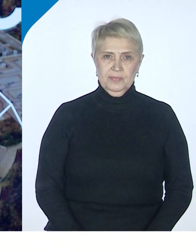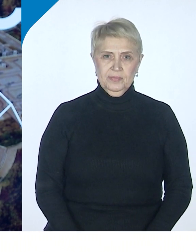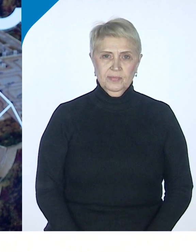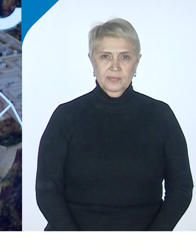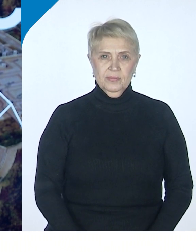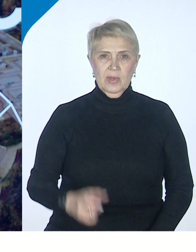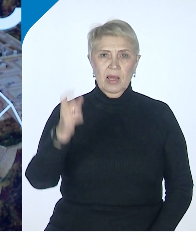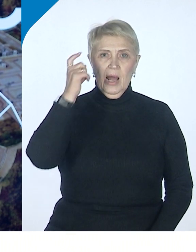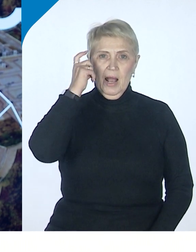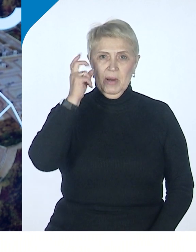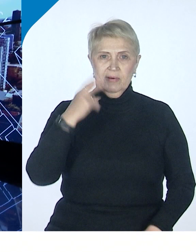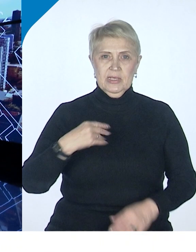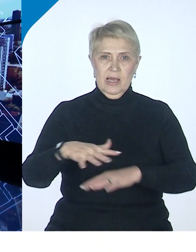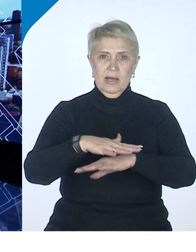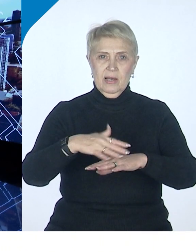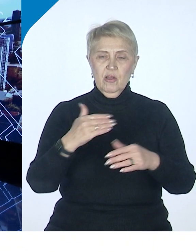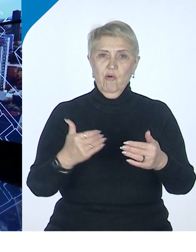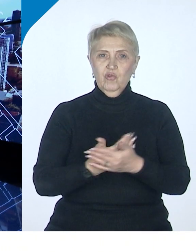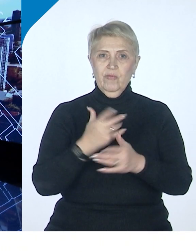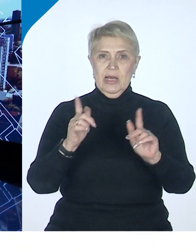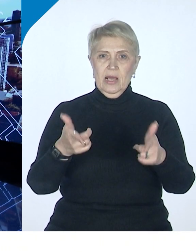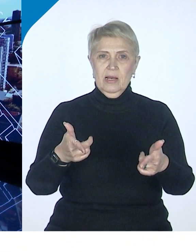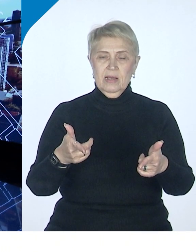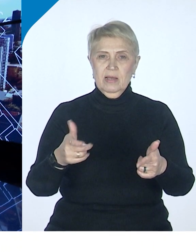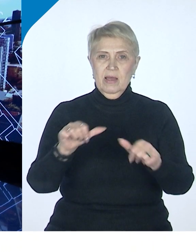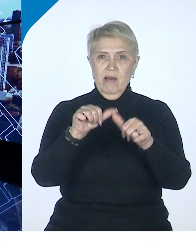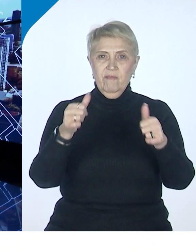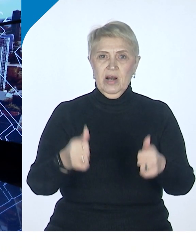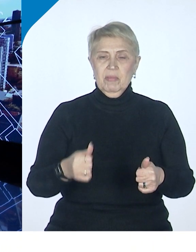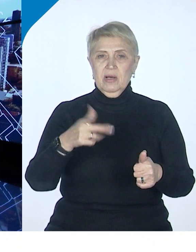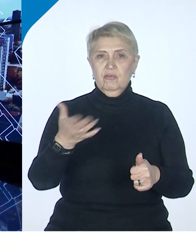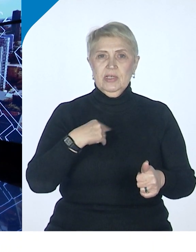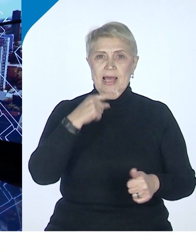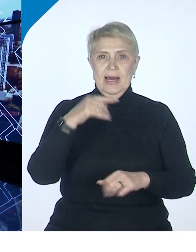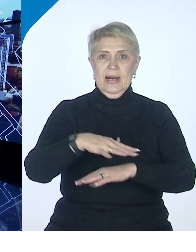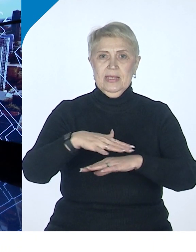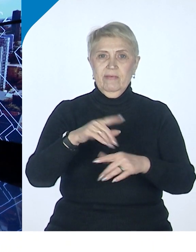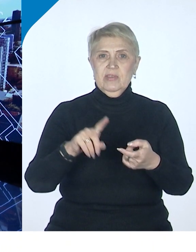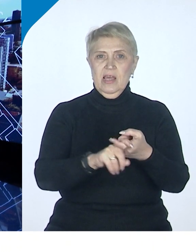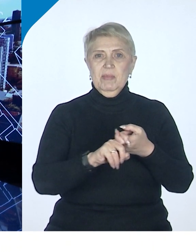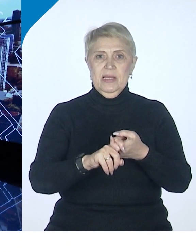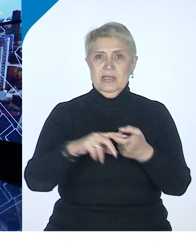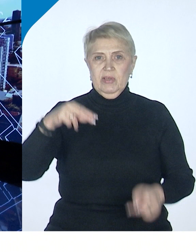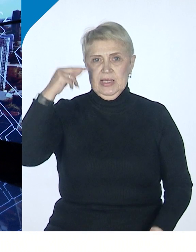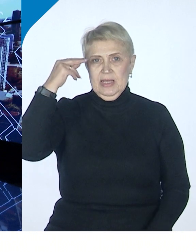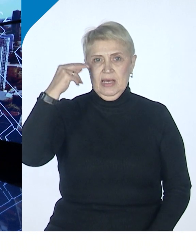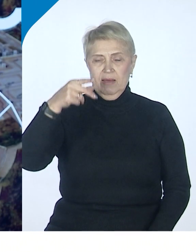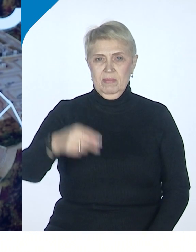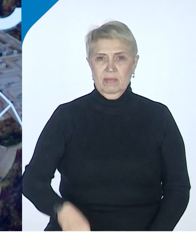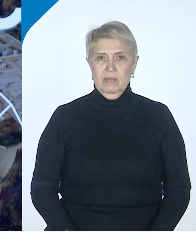Хабаровский край вот в новой реальности в рамках России, в рамках взаимодействия с Китаем, и